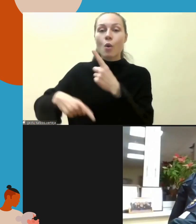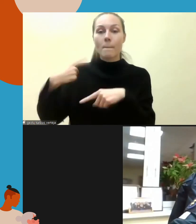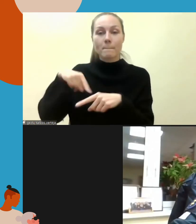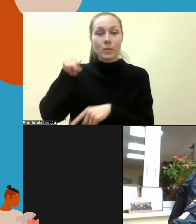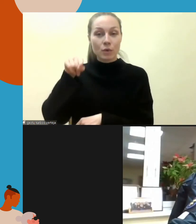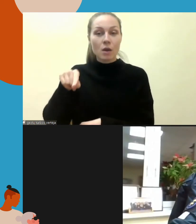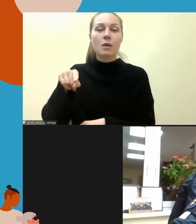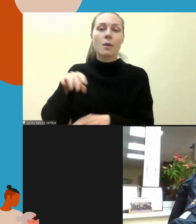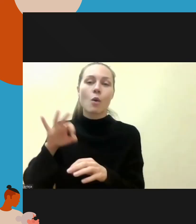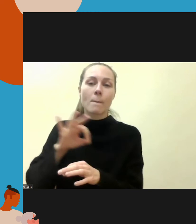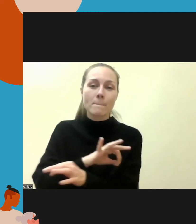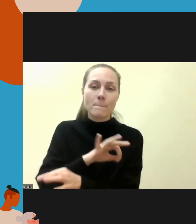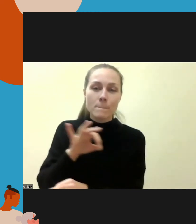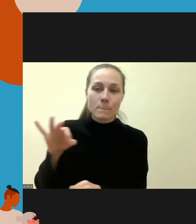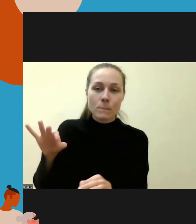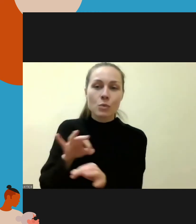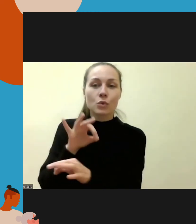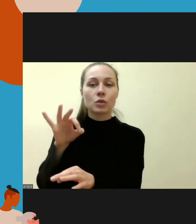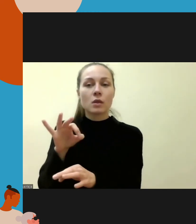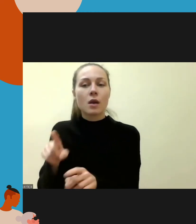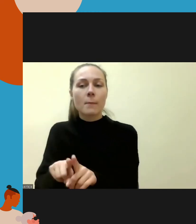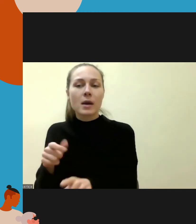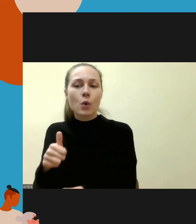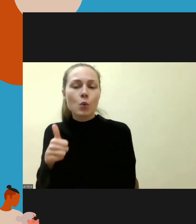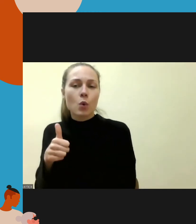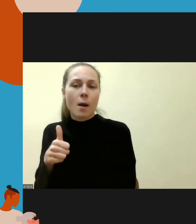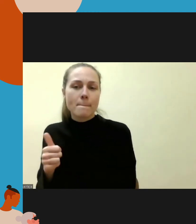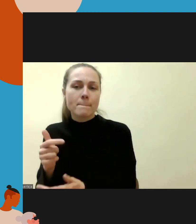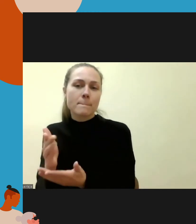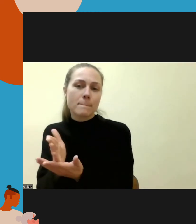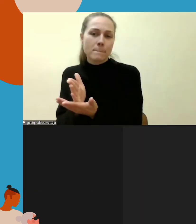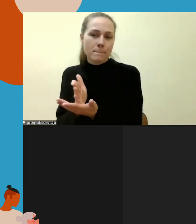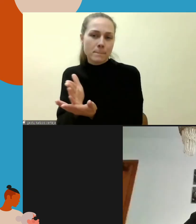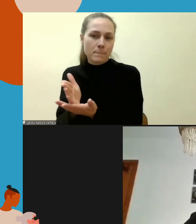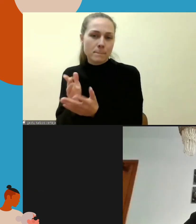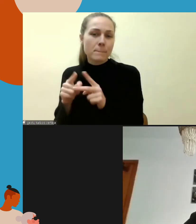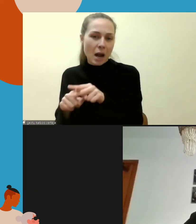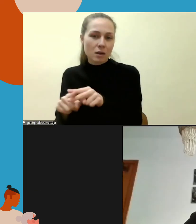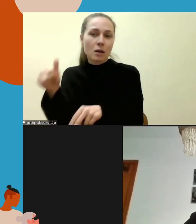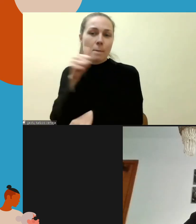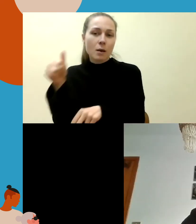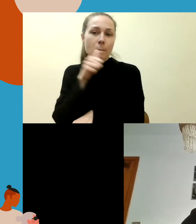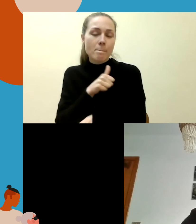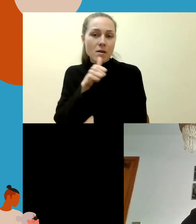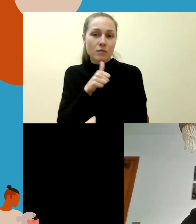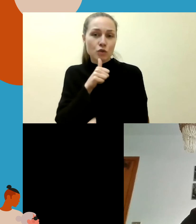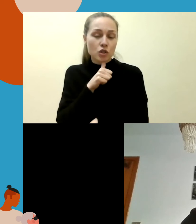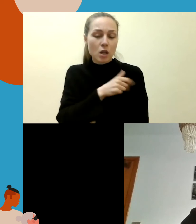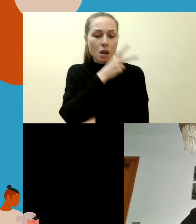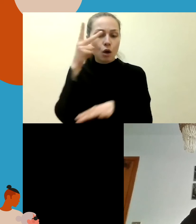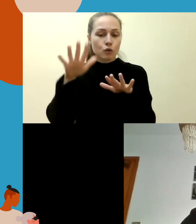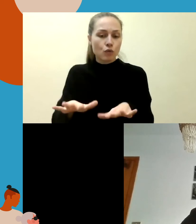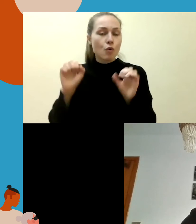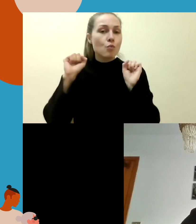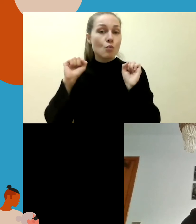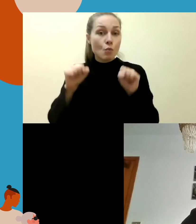natuos projektus, kurie, kaip gerosios praktikos, pavyzdžiai, galėtų būti įgyvendinti mūsų šalyje ir yra